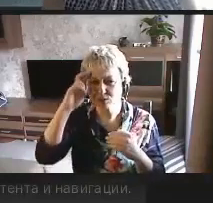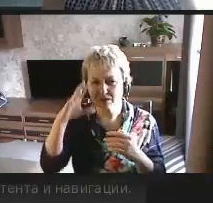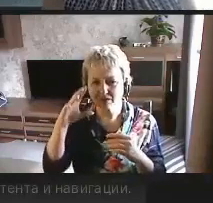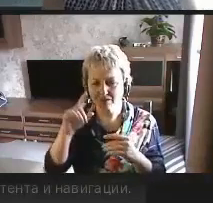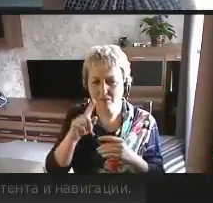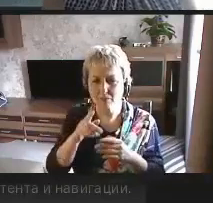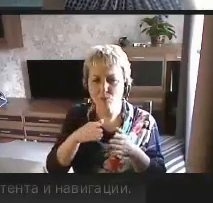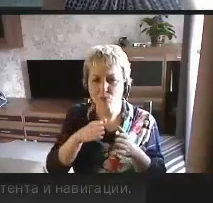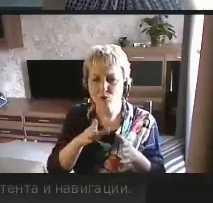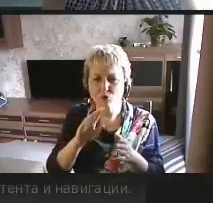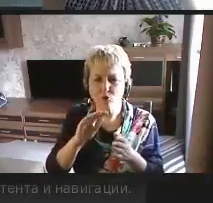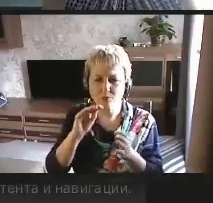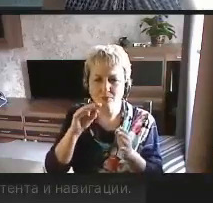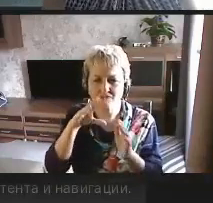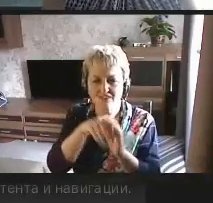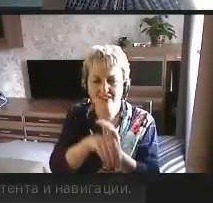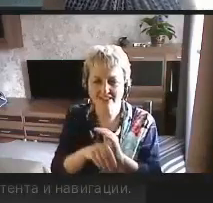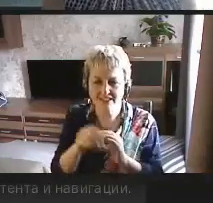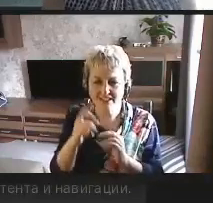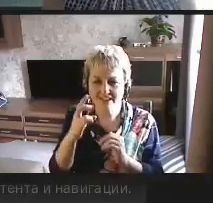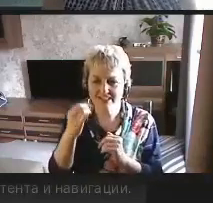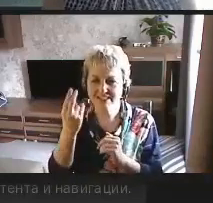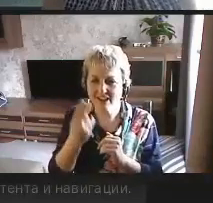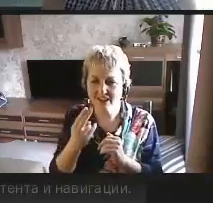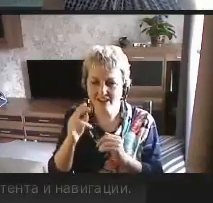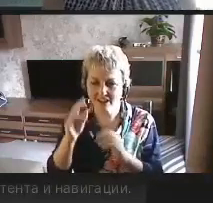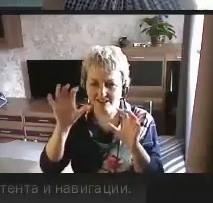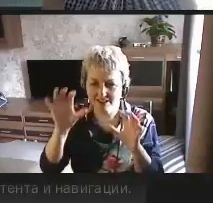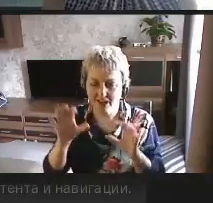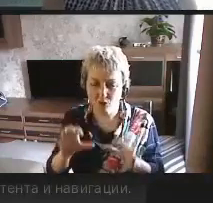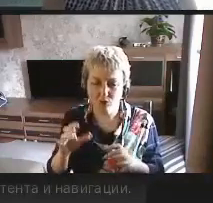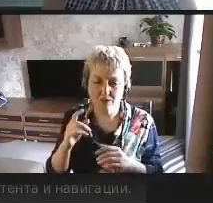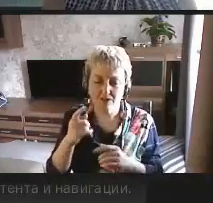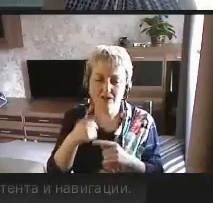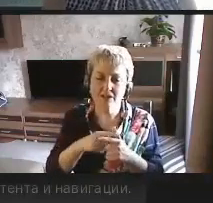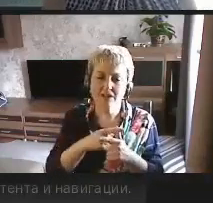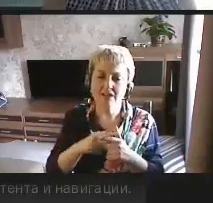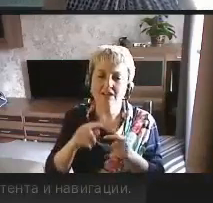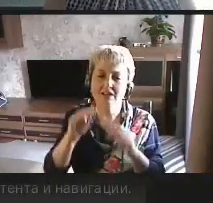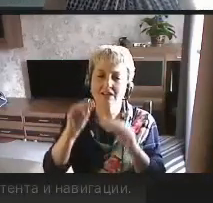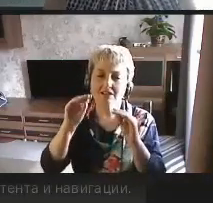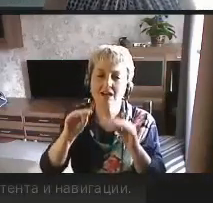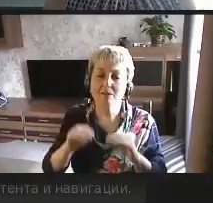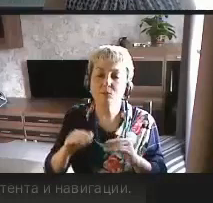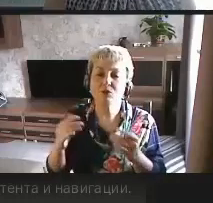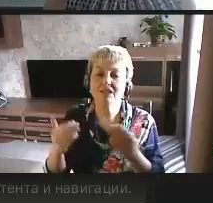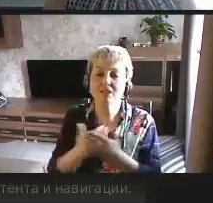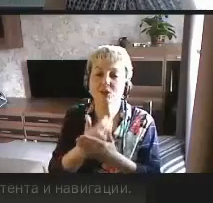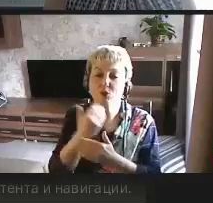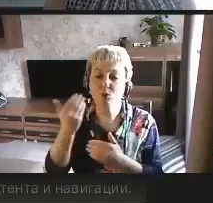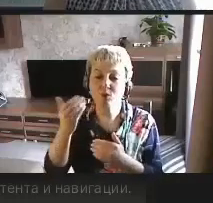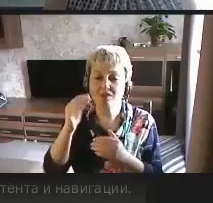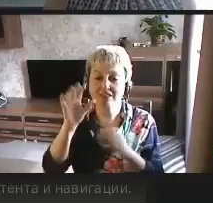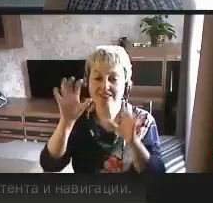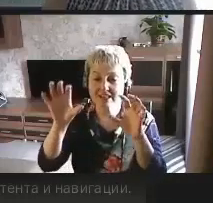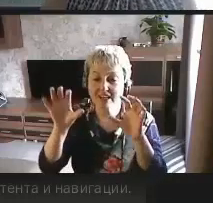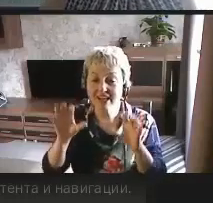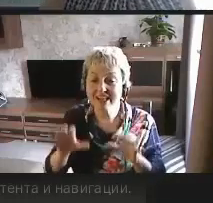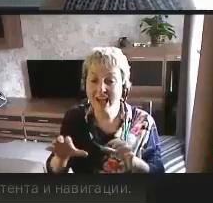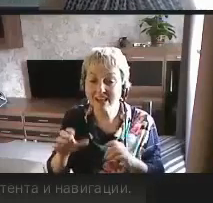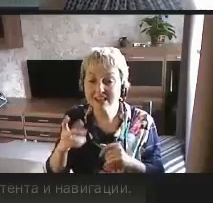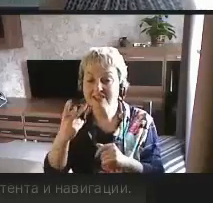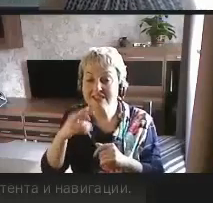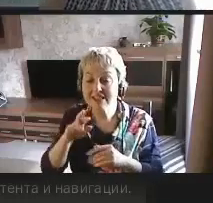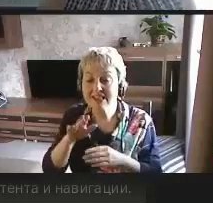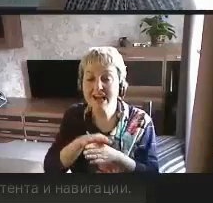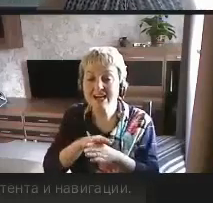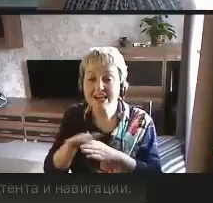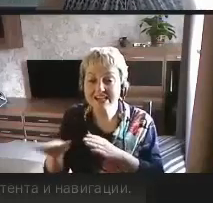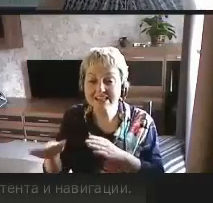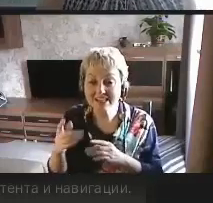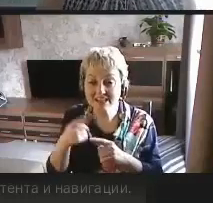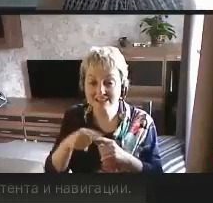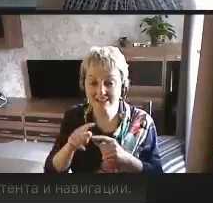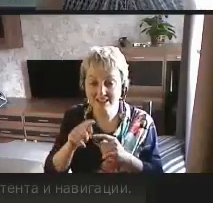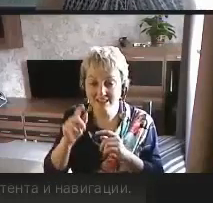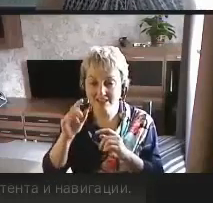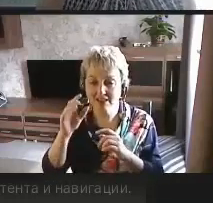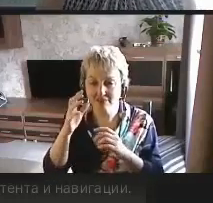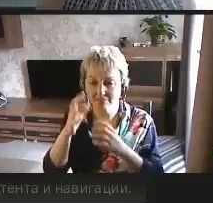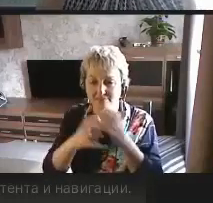изменений в национальное законодательство или разработки нового законодательства для реализации этой конвенции.